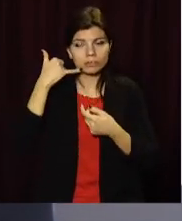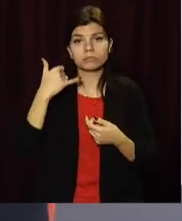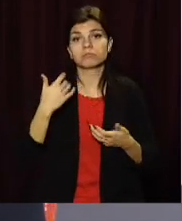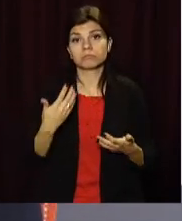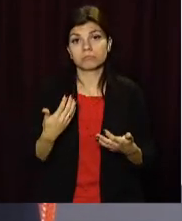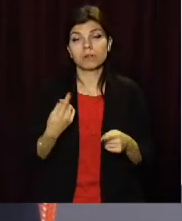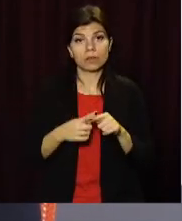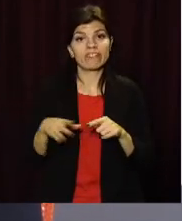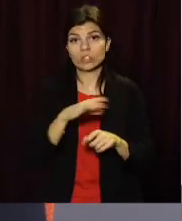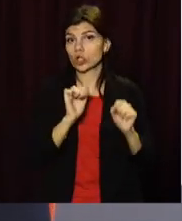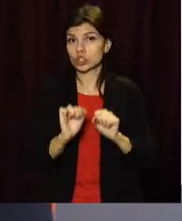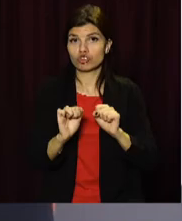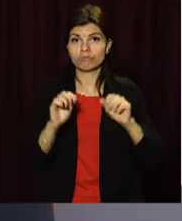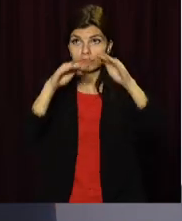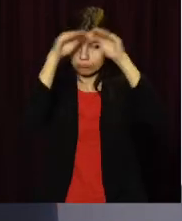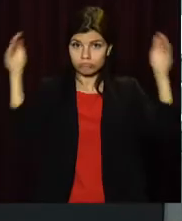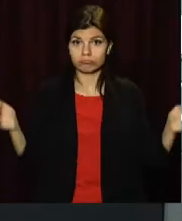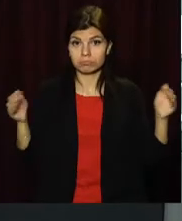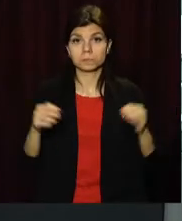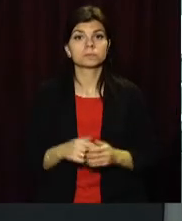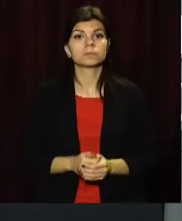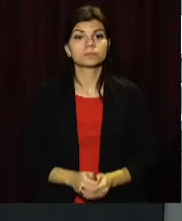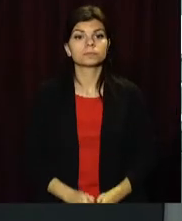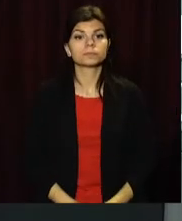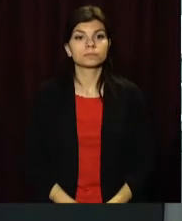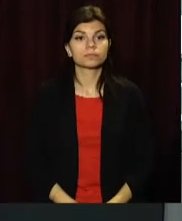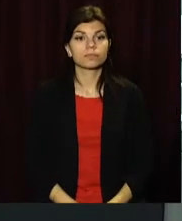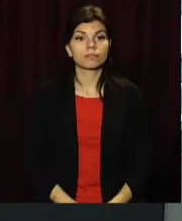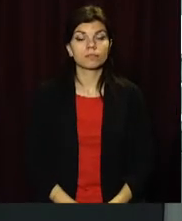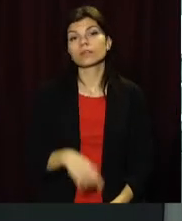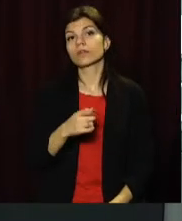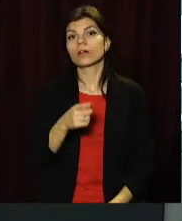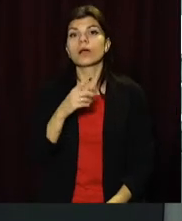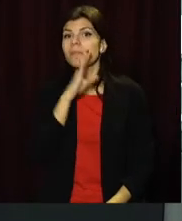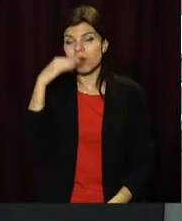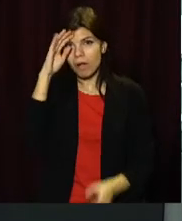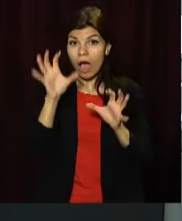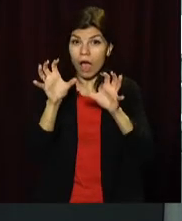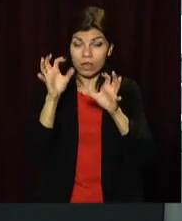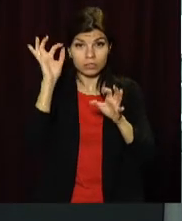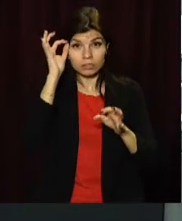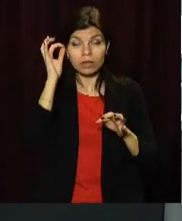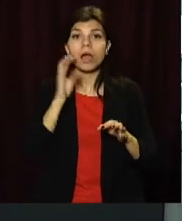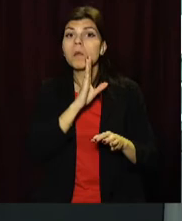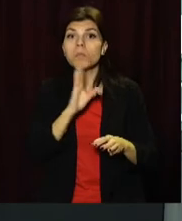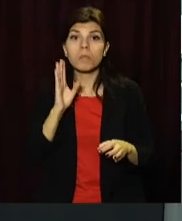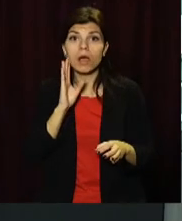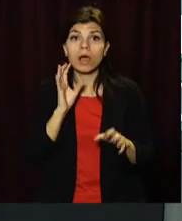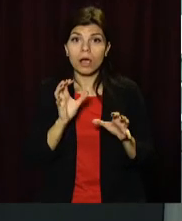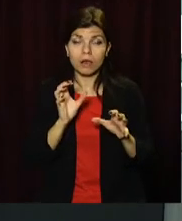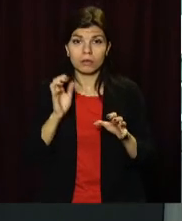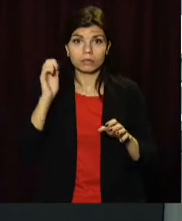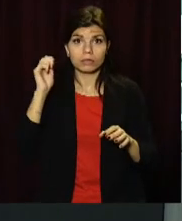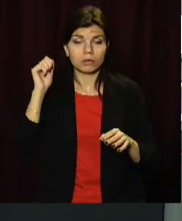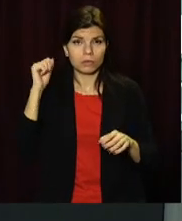це захищений об'єкт. Жертва батьківської любові. На Дніпропетровщині матір забила трирічного